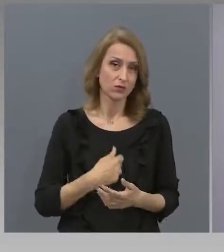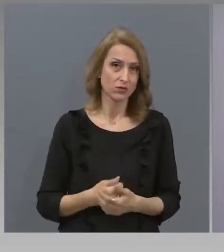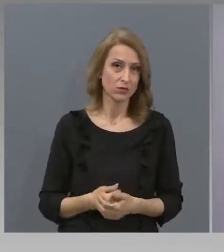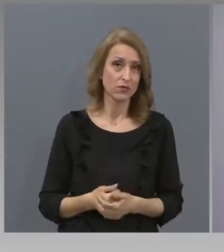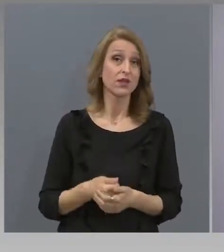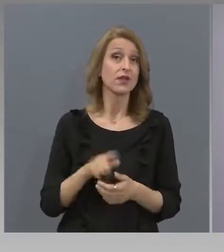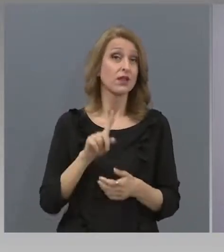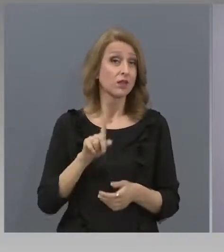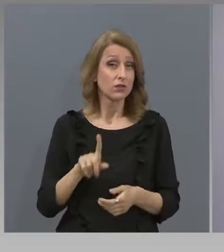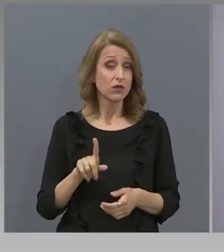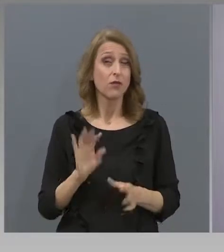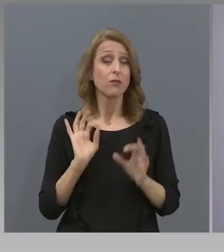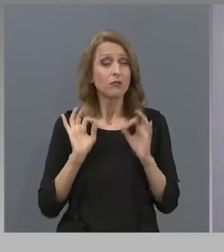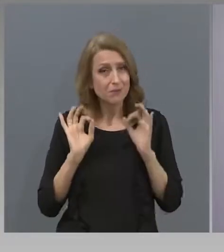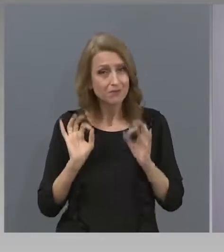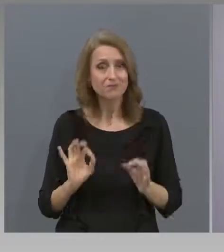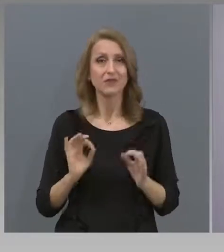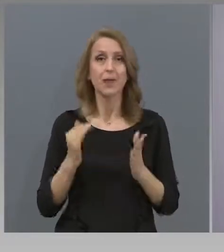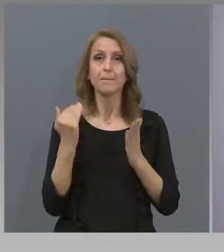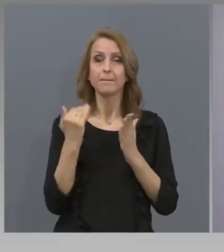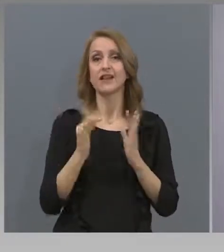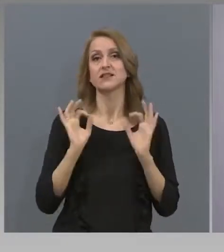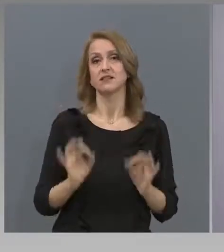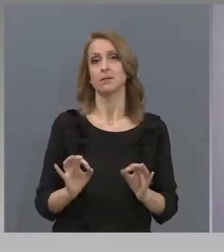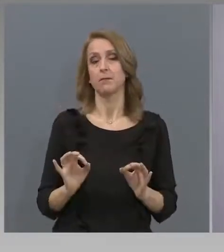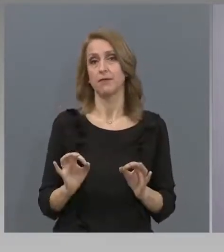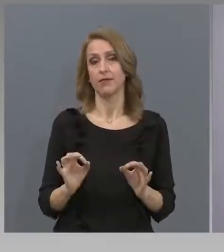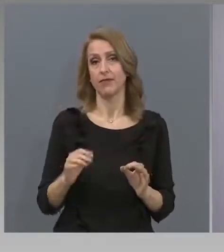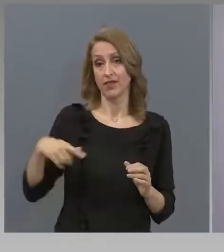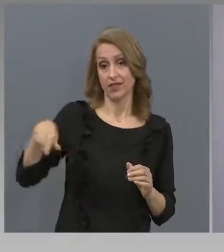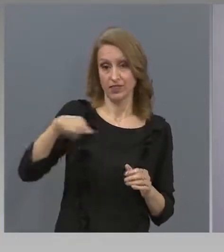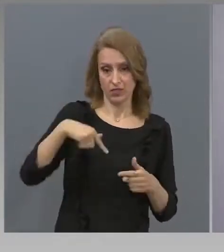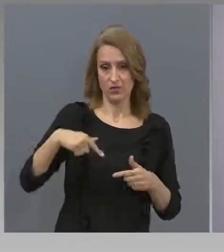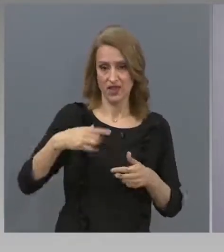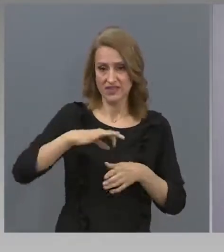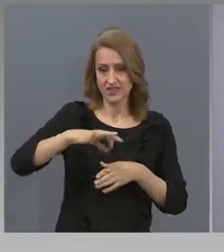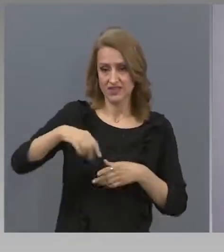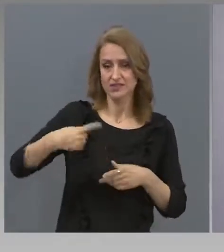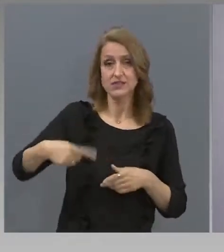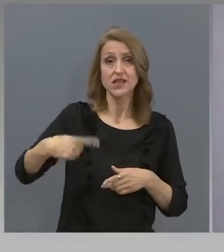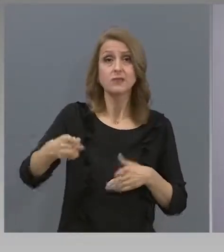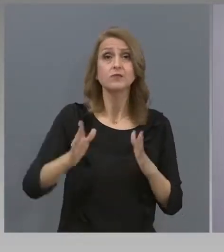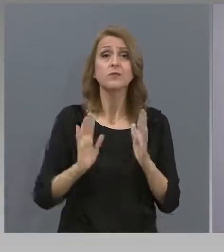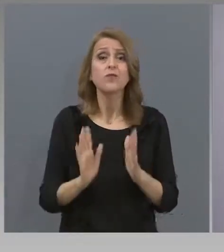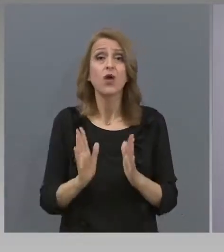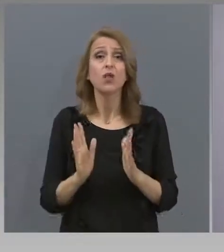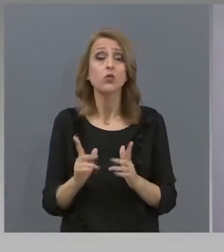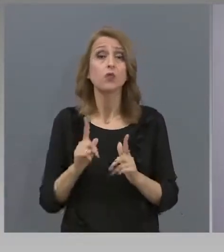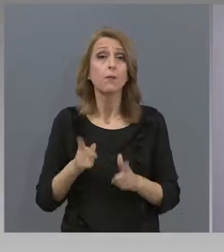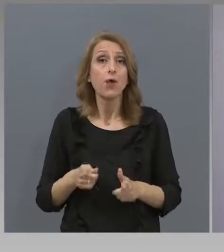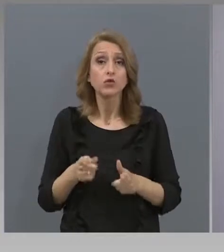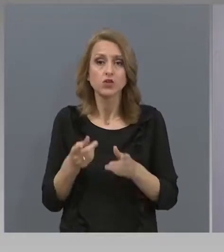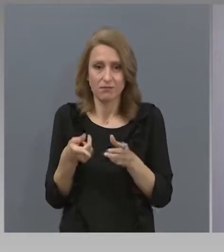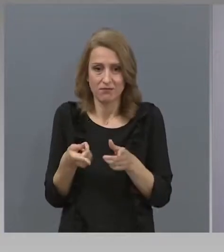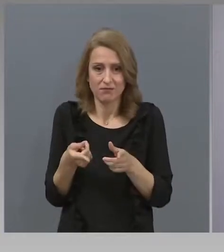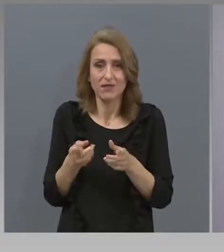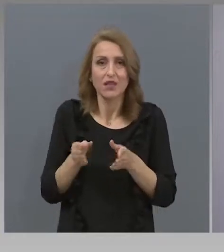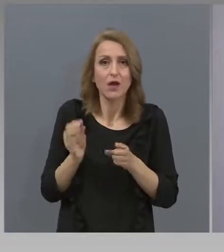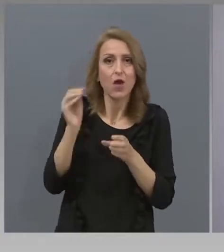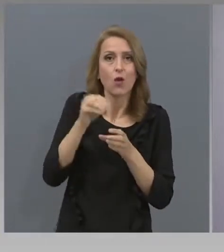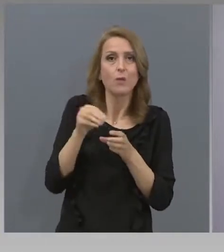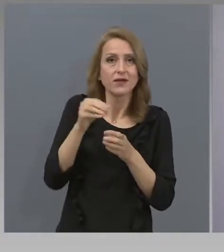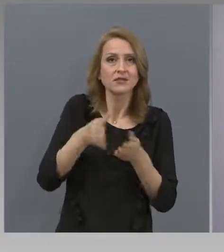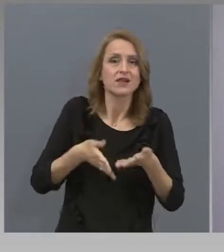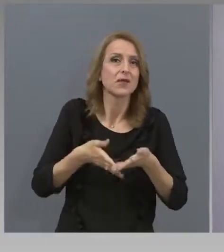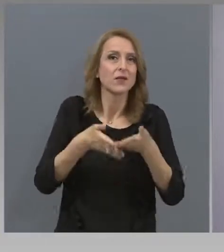Но принципът, все пак и тези седмици, колкото можем да компенсираме толкова. Ще